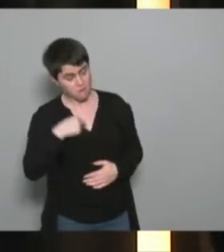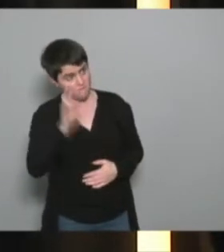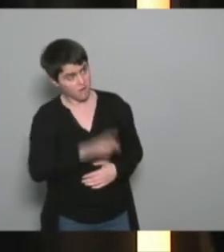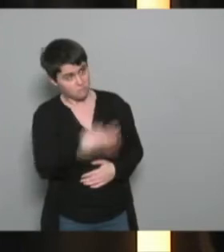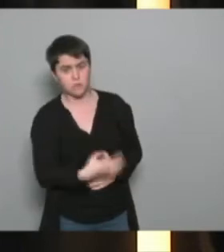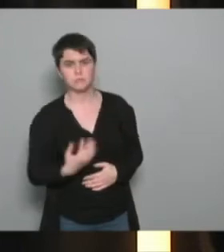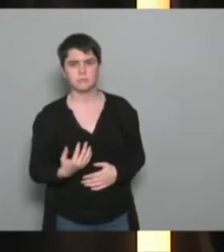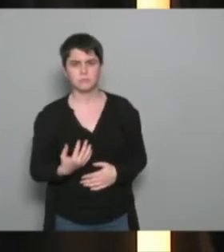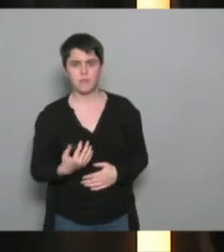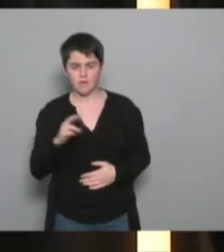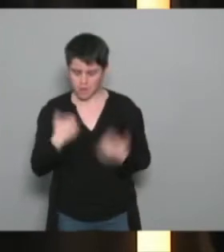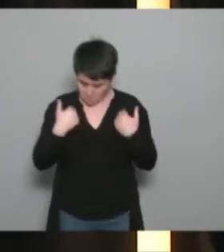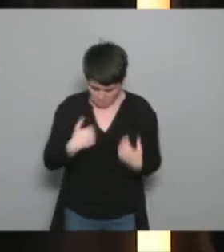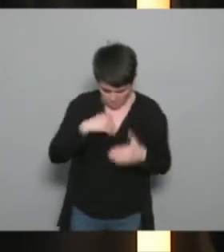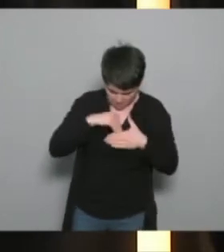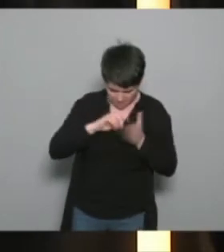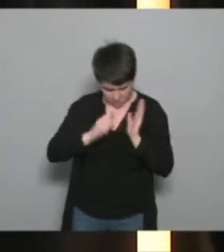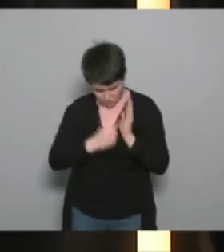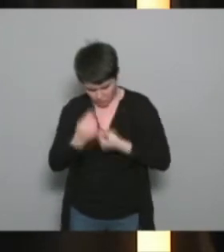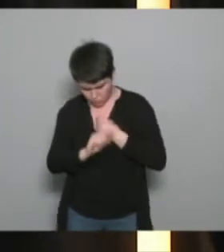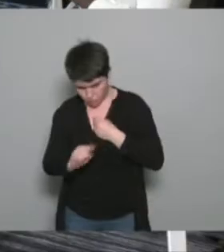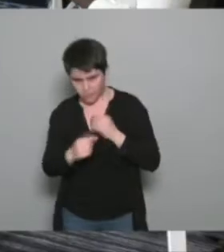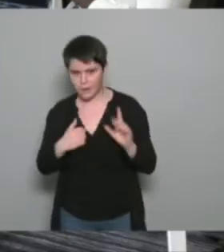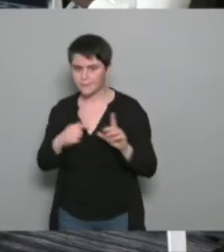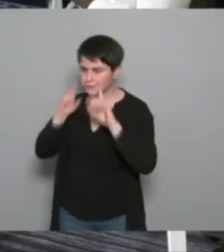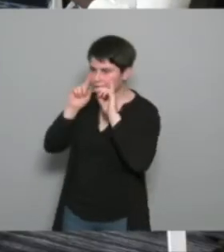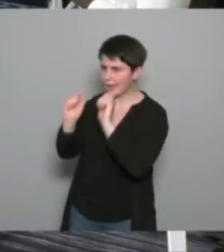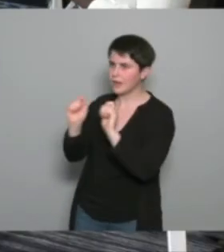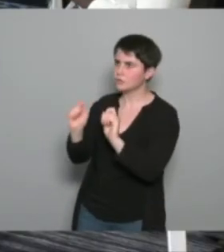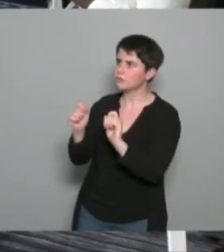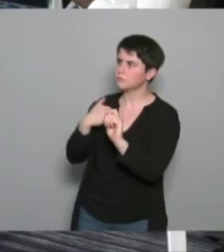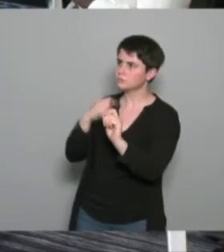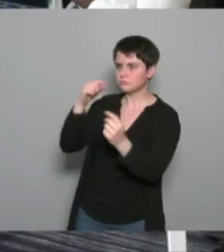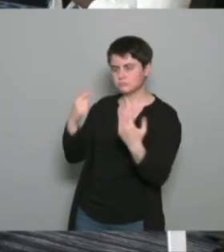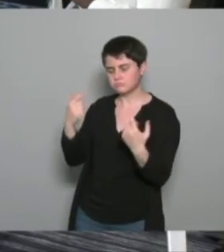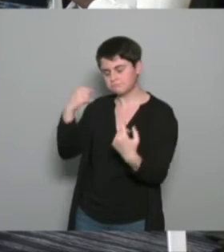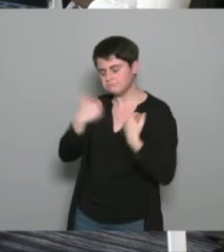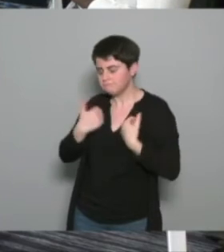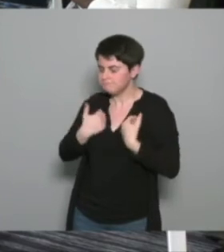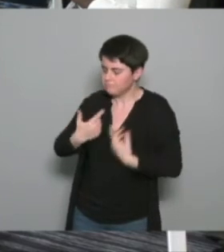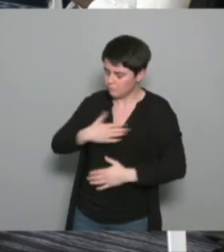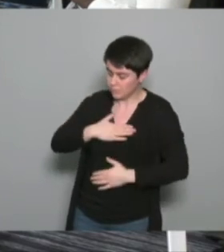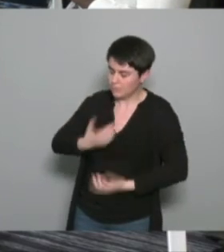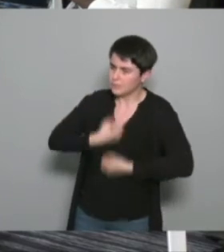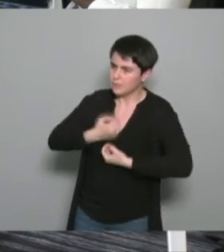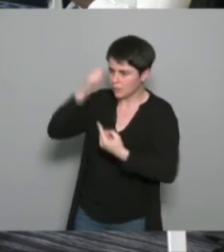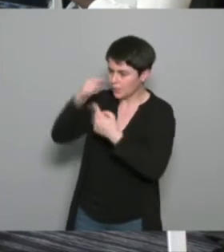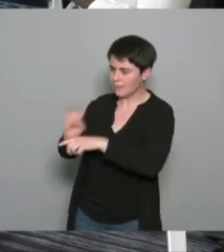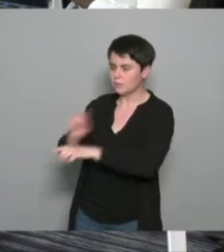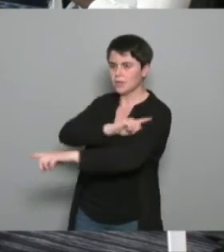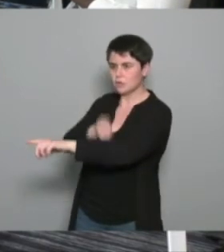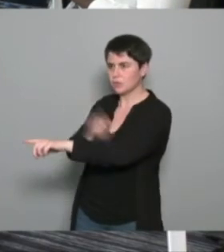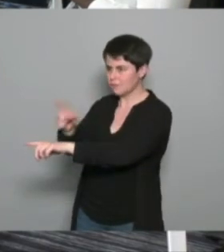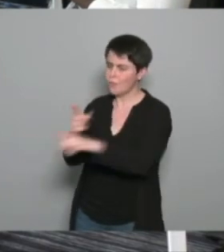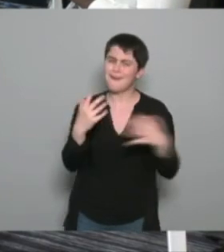problème plus que la légitimité mais moi je parlais je ne parlais pas forcément des éducateurs sportifs je parlais des animateurs et puis